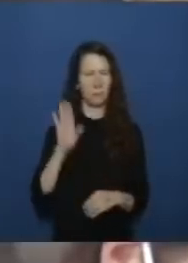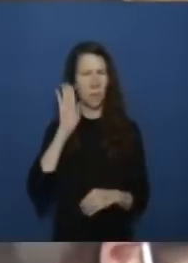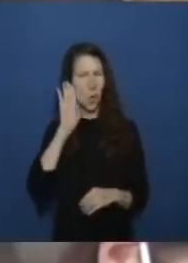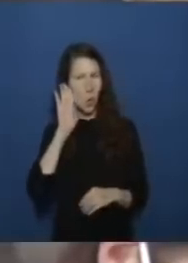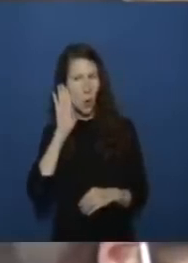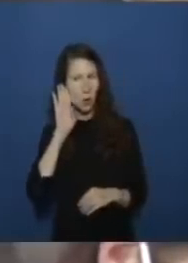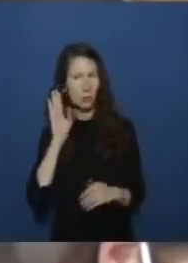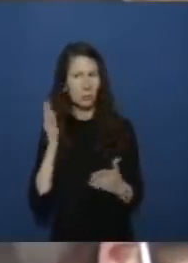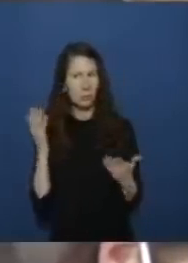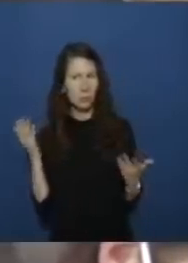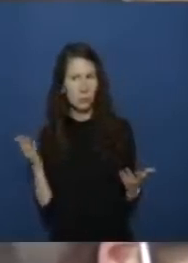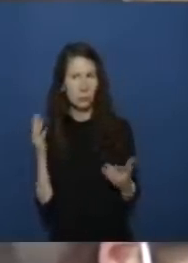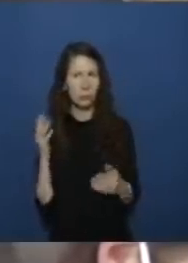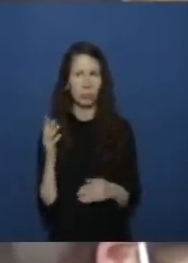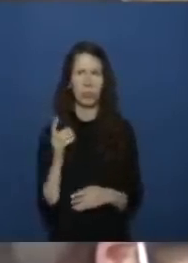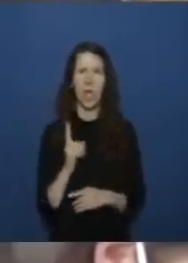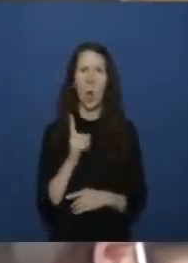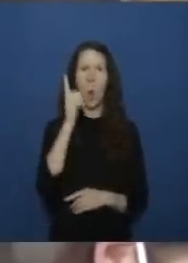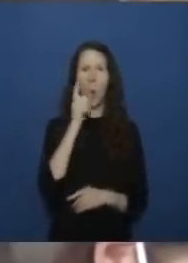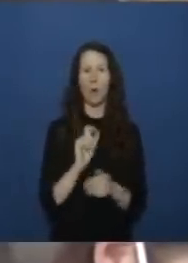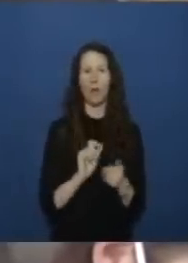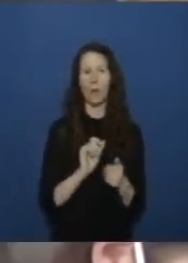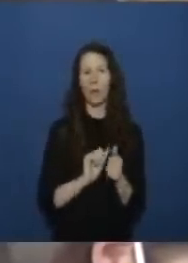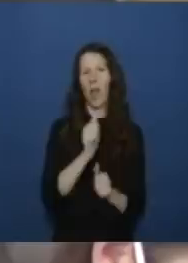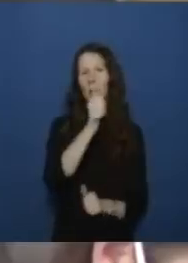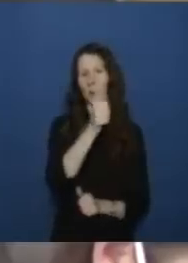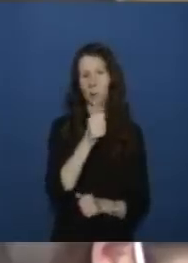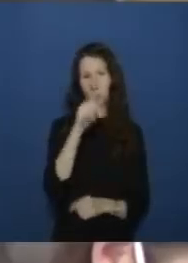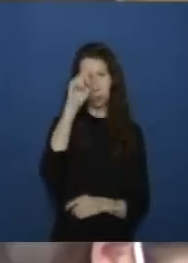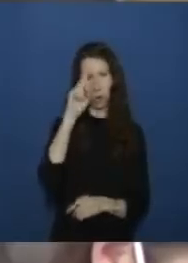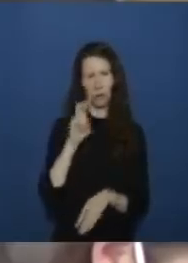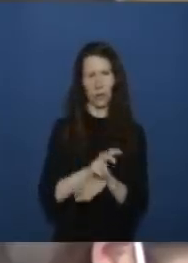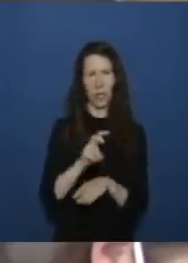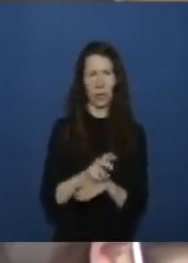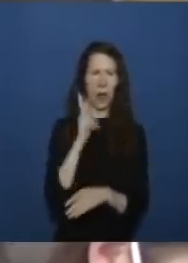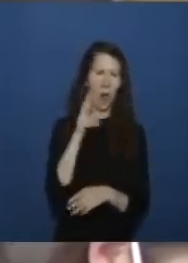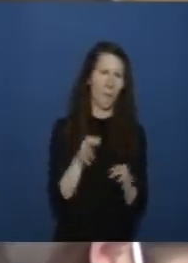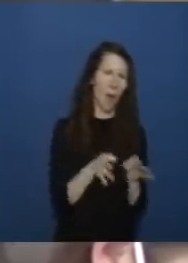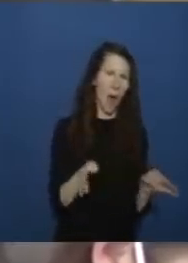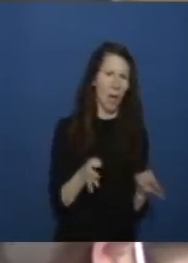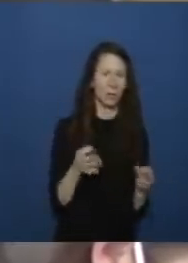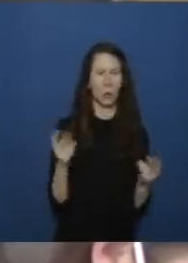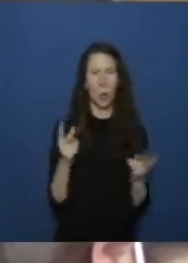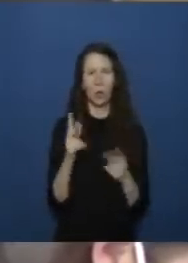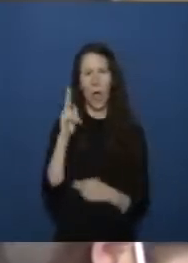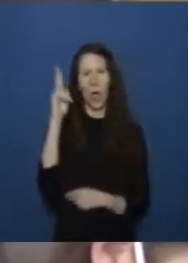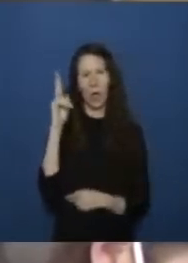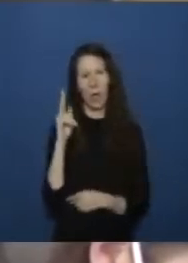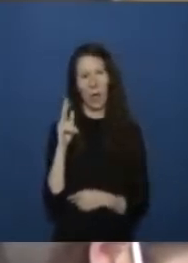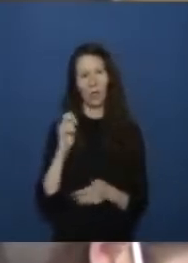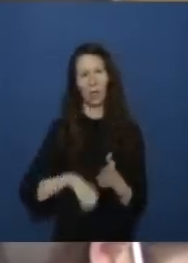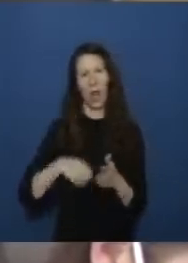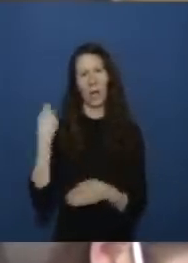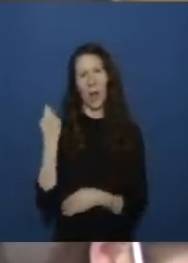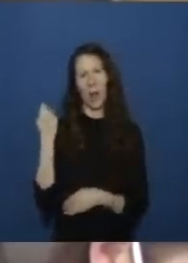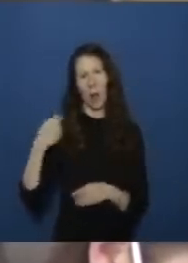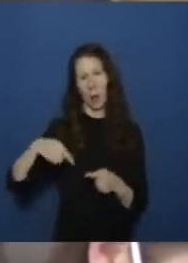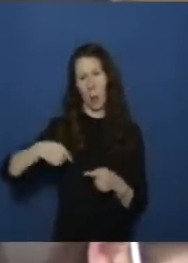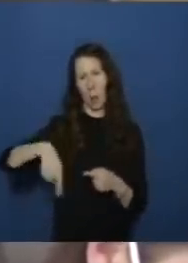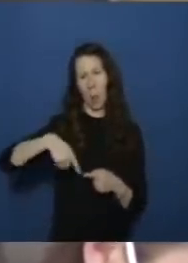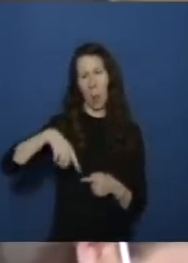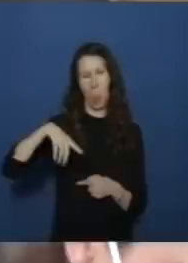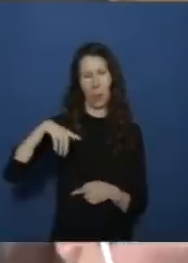hochrangige deutsche vertreter also herr maas oder sogar herr steinmeier bald nach namibia